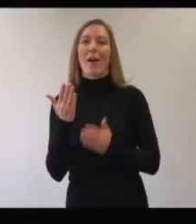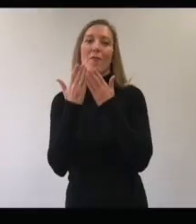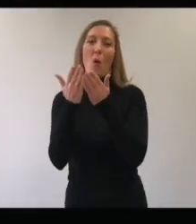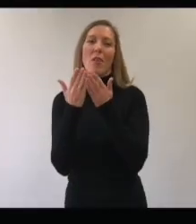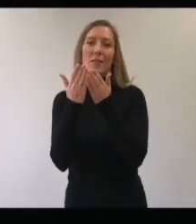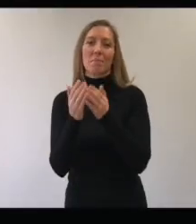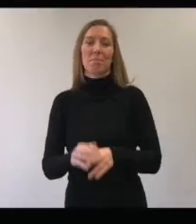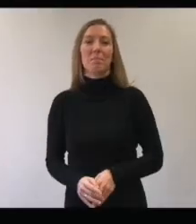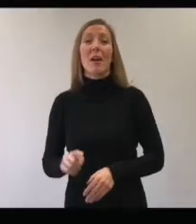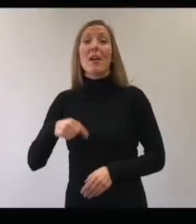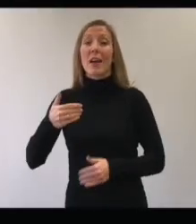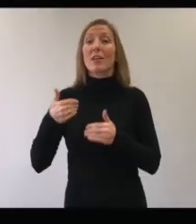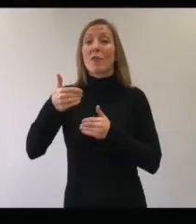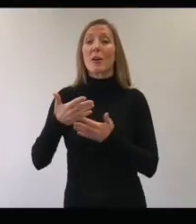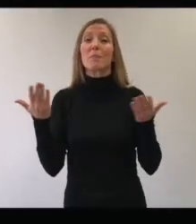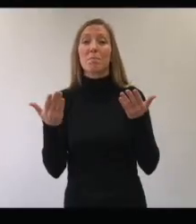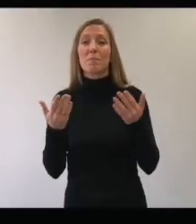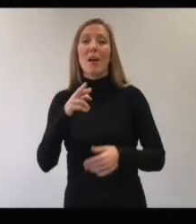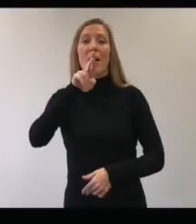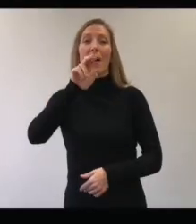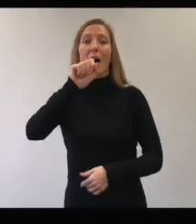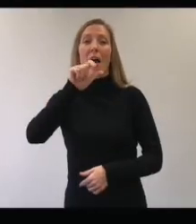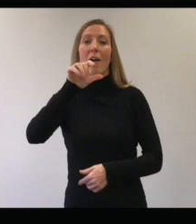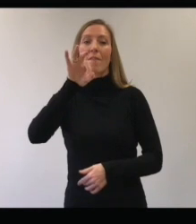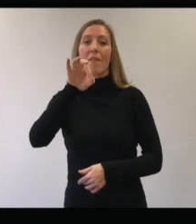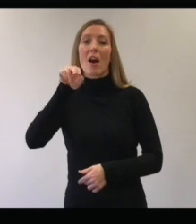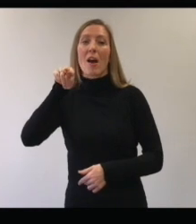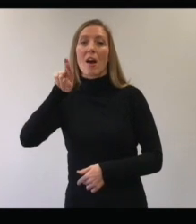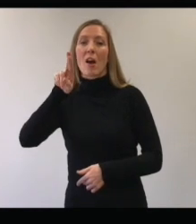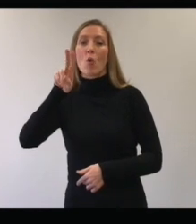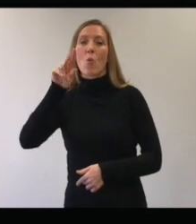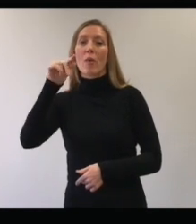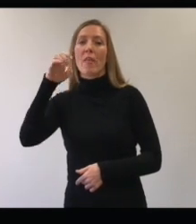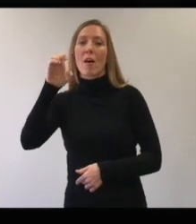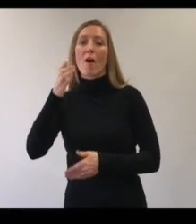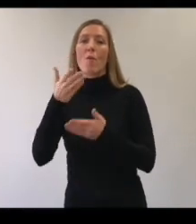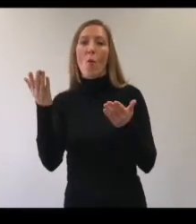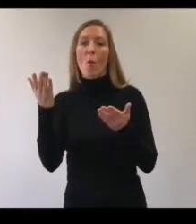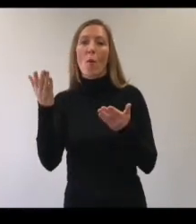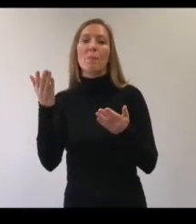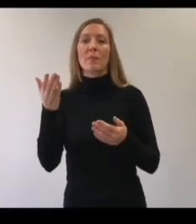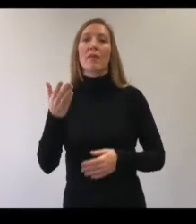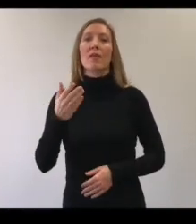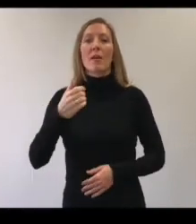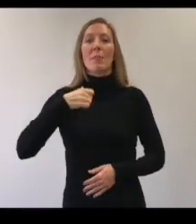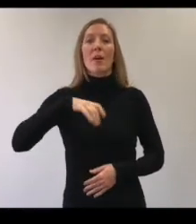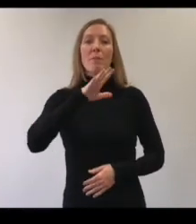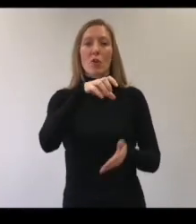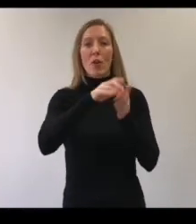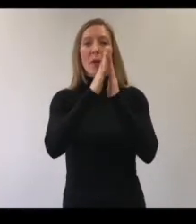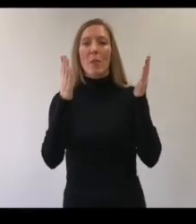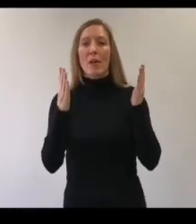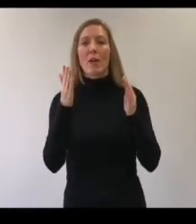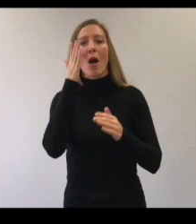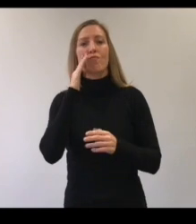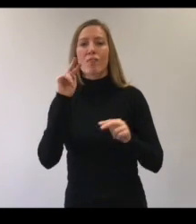vielen Dank fürs Vorlesen. In der nächsten Folge sind wir mit Ralf Rute in der Bielefelder Stadtbibliothek. Das solltet ihr auf keinen Fall